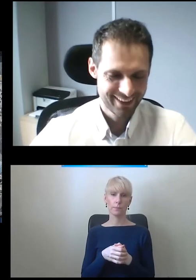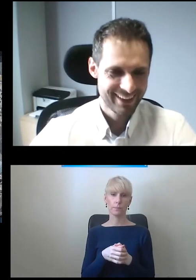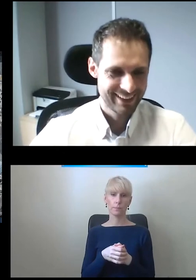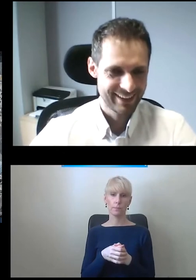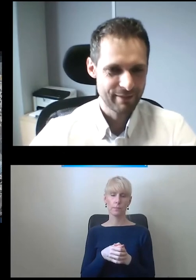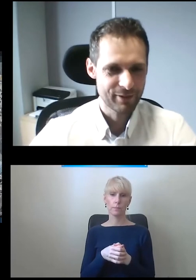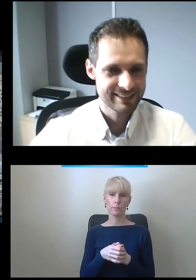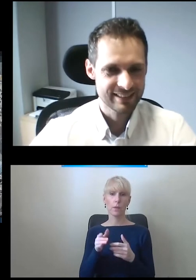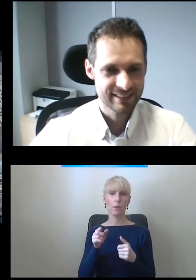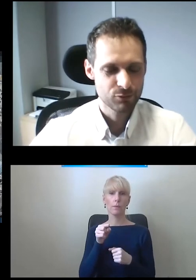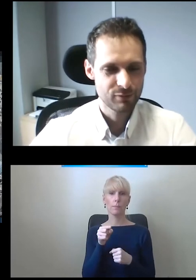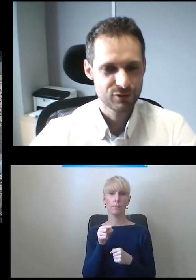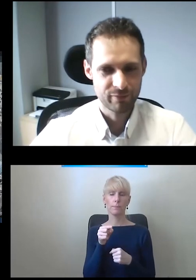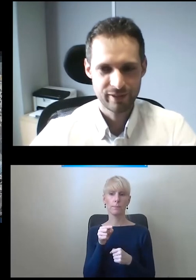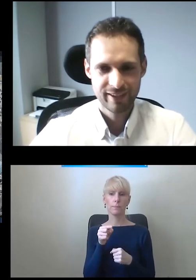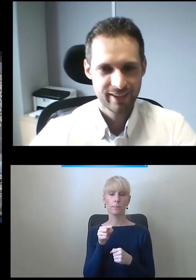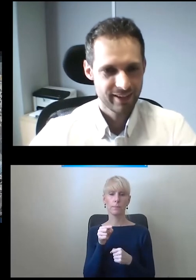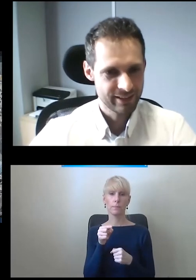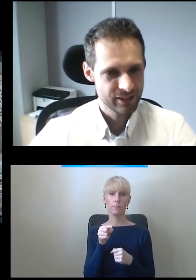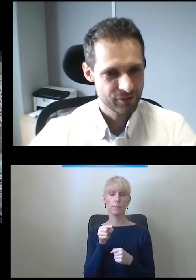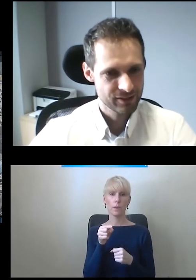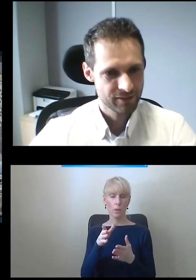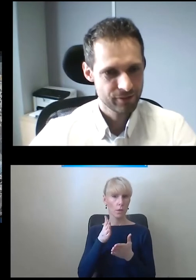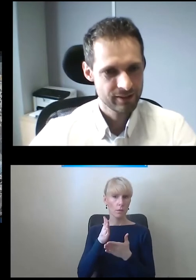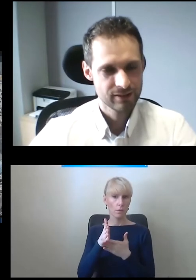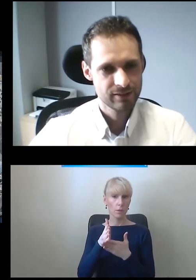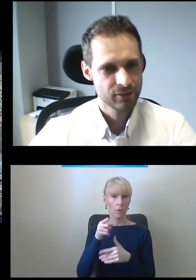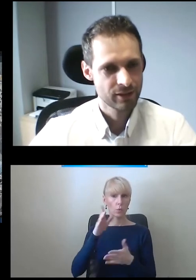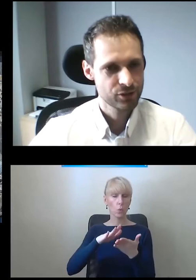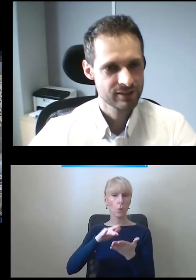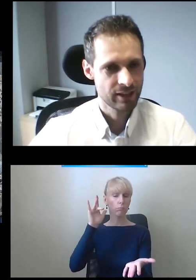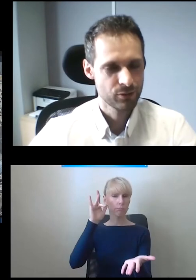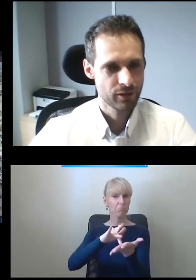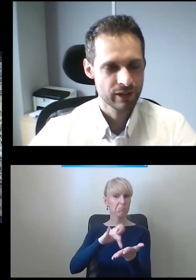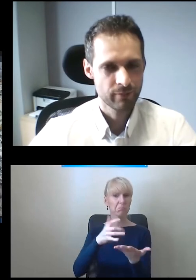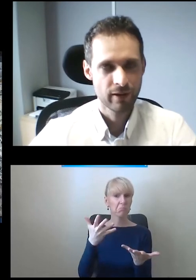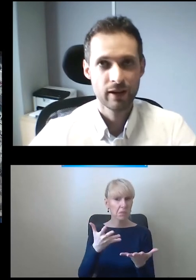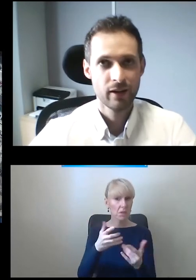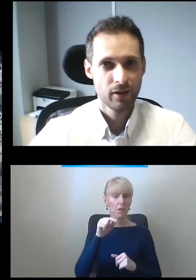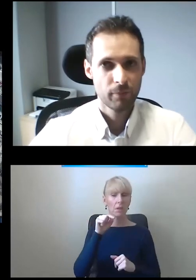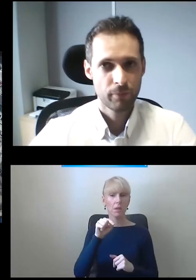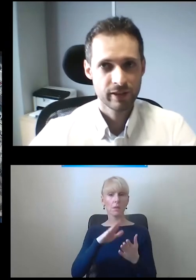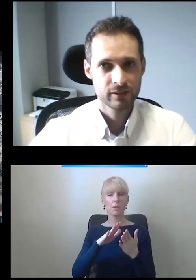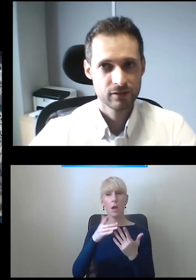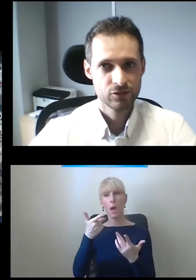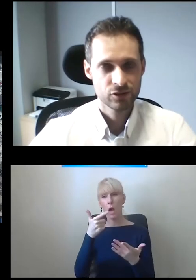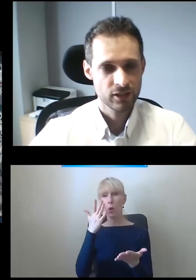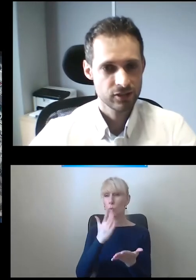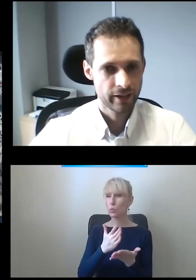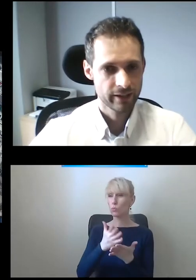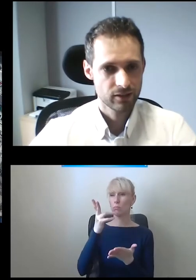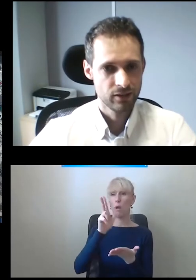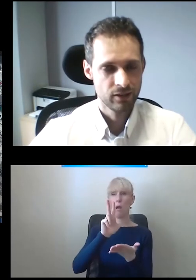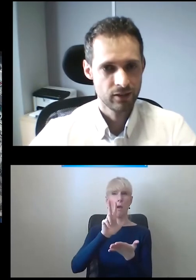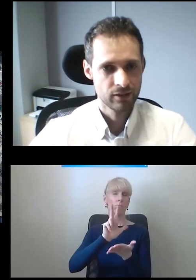jej nie ma. Ona jest za głównymi drzwiami. I gdzieś jest właśnie na Fred Nisle Street, ona tu się znajduje. Ona ma ponad 13